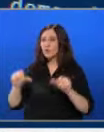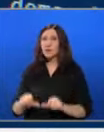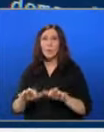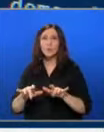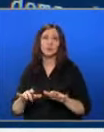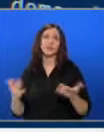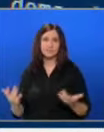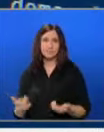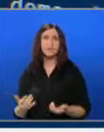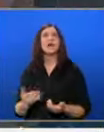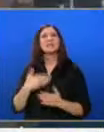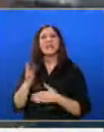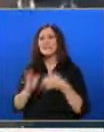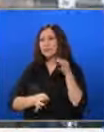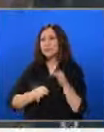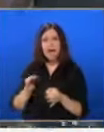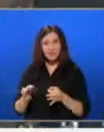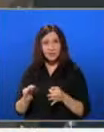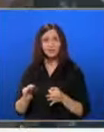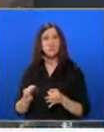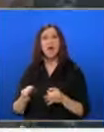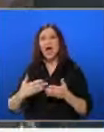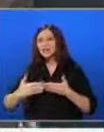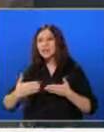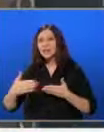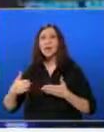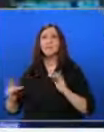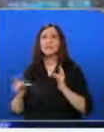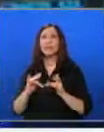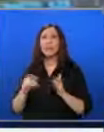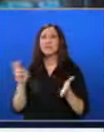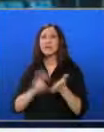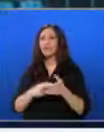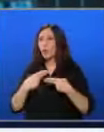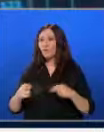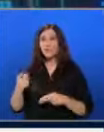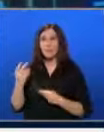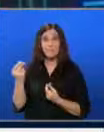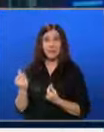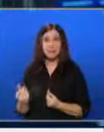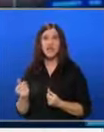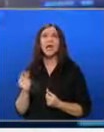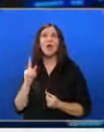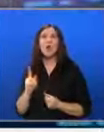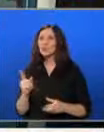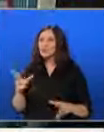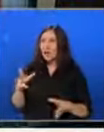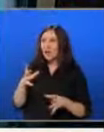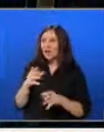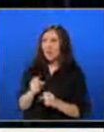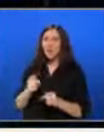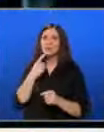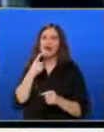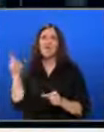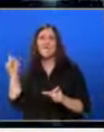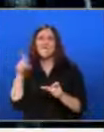заразяването на устройството вратата към интернет банкирането е отворена. Оттам парите на хваналия се на фишинг въдицата се източват.